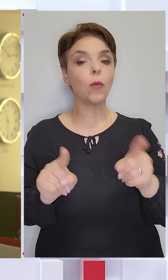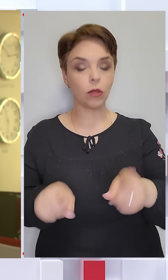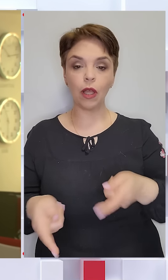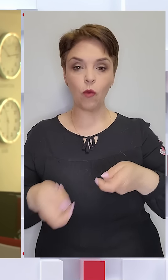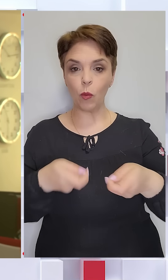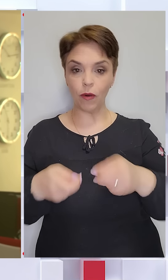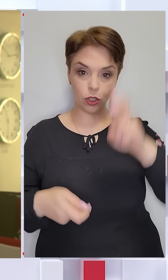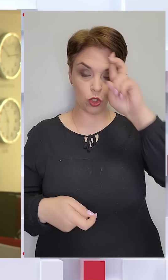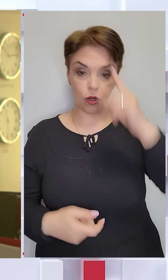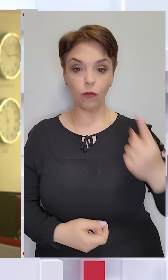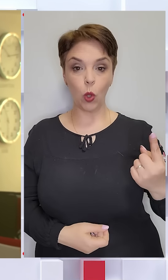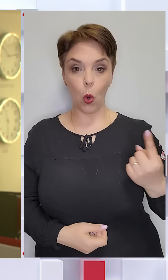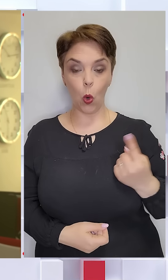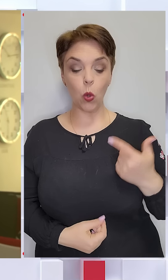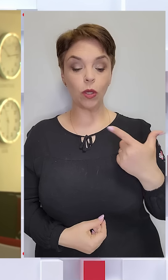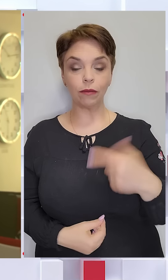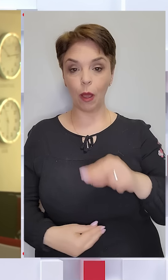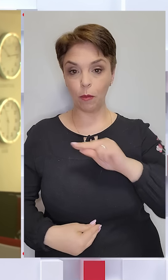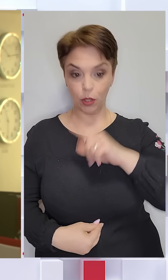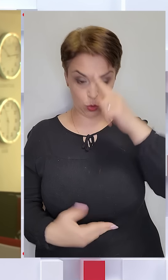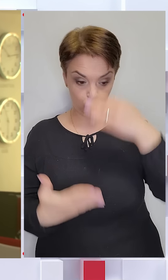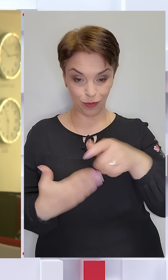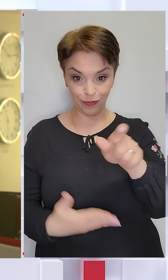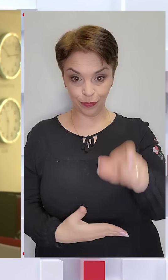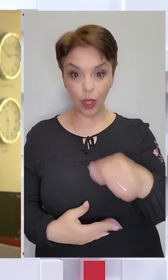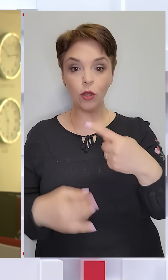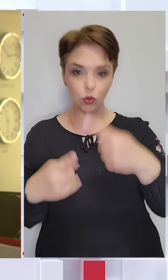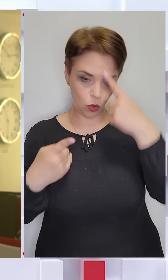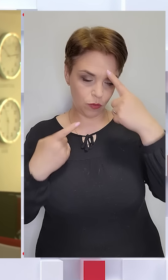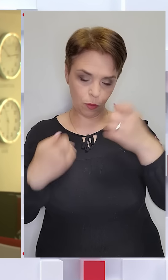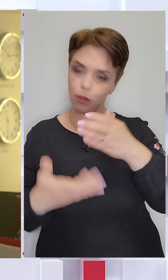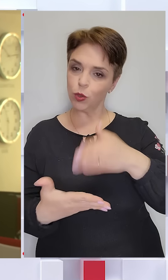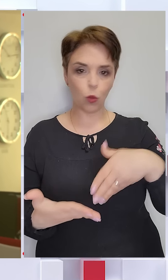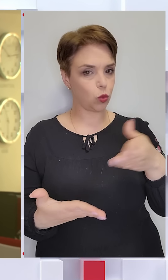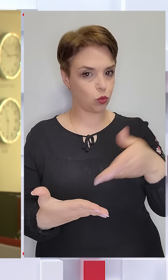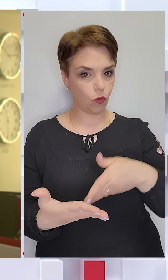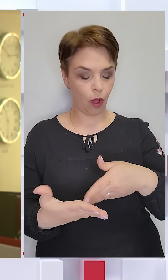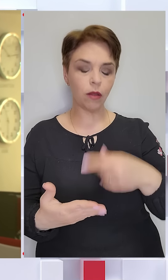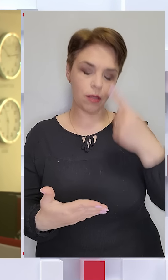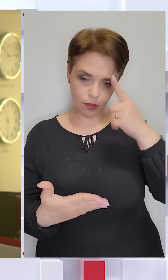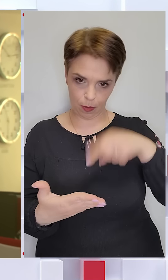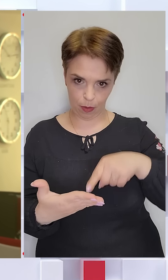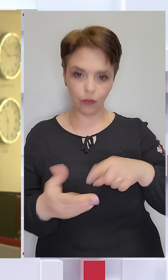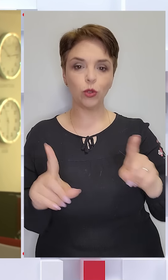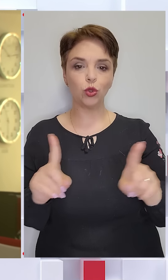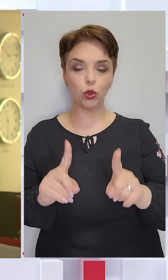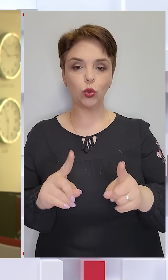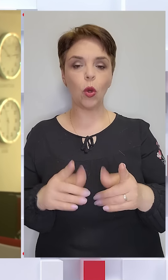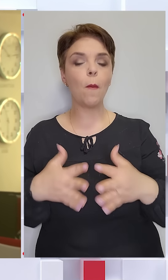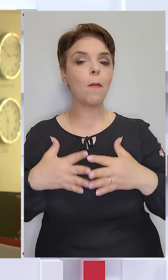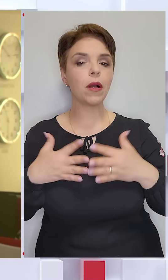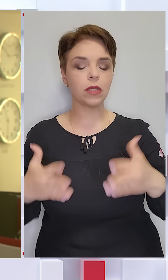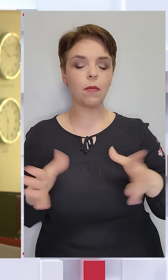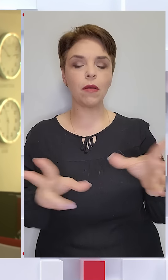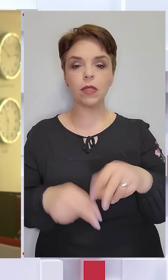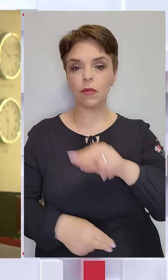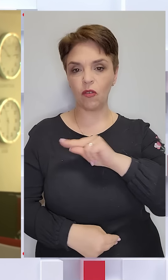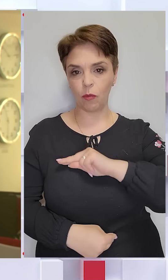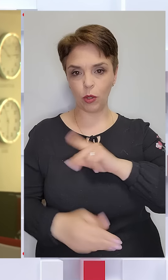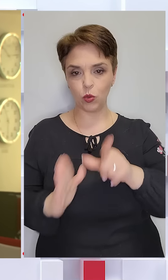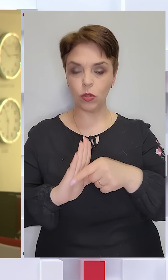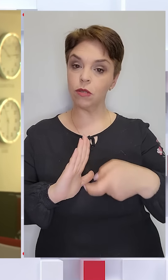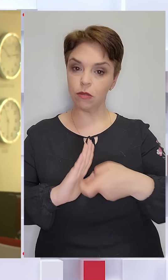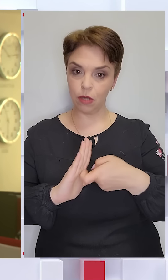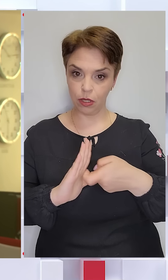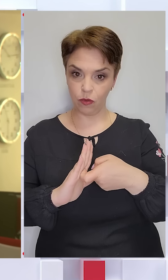в управлінні державної охорони, де працює підозрюваний, цю інформацію спростували і запевнили, що максимально співпрацюють із